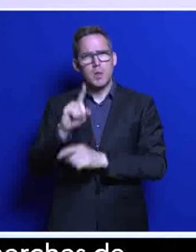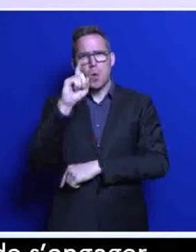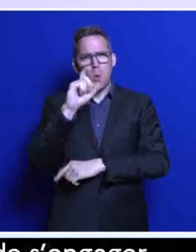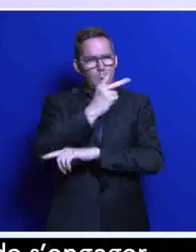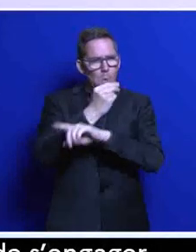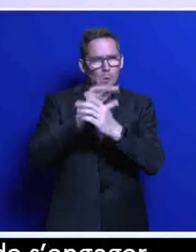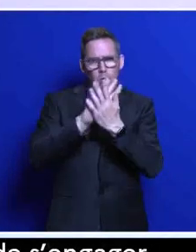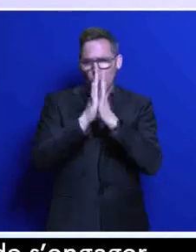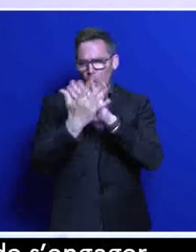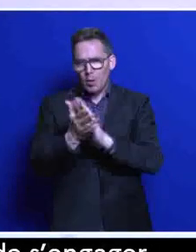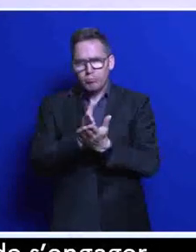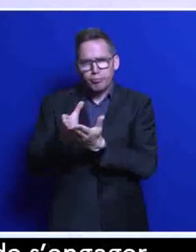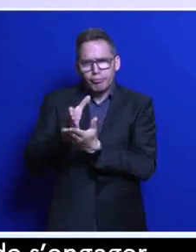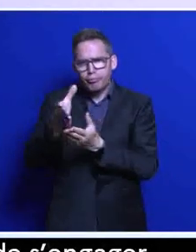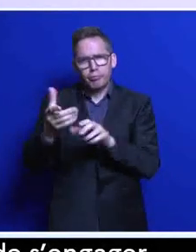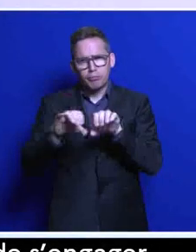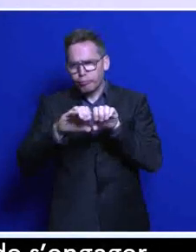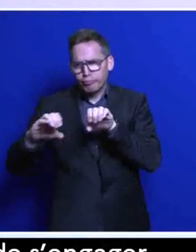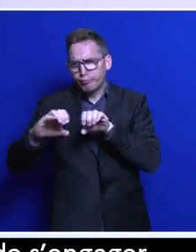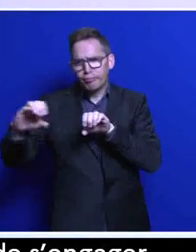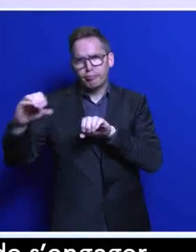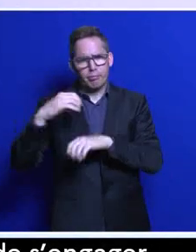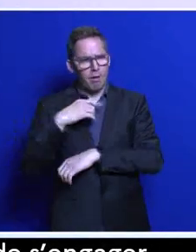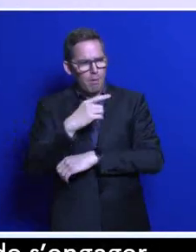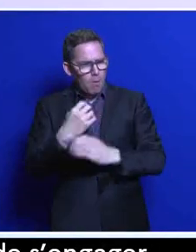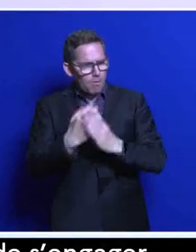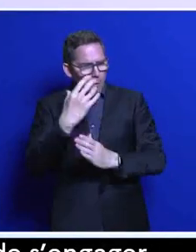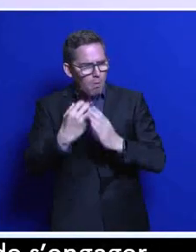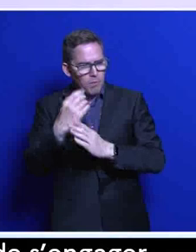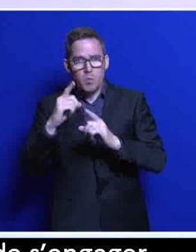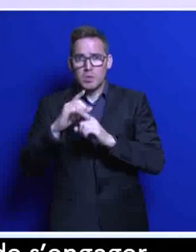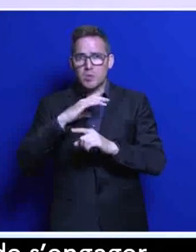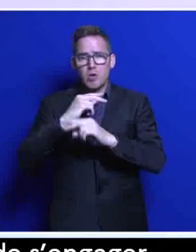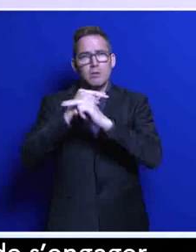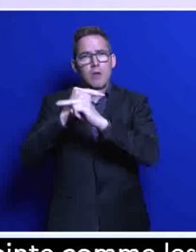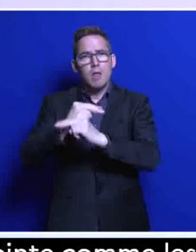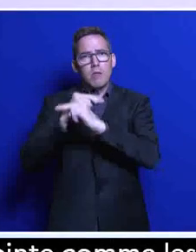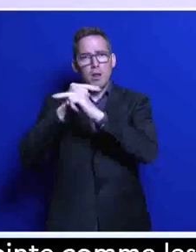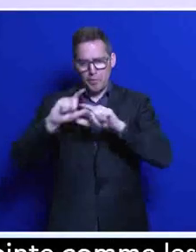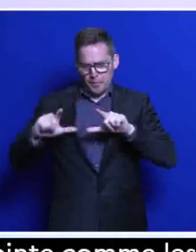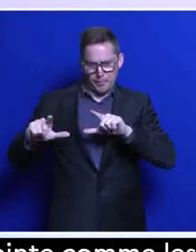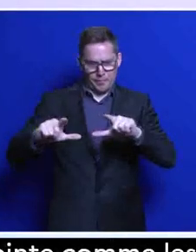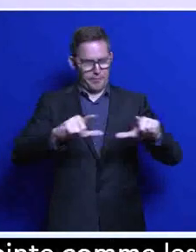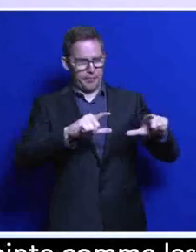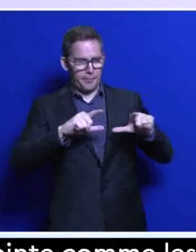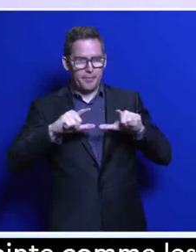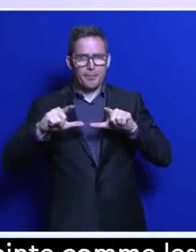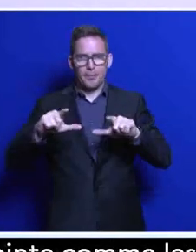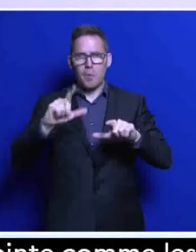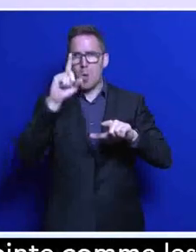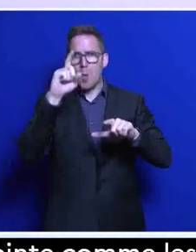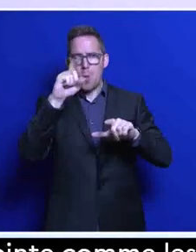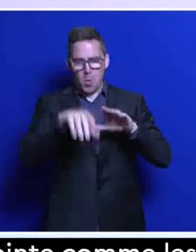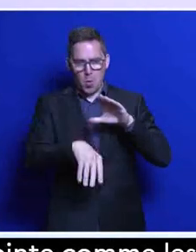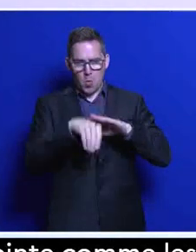de techniques d'irrigation avec des observations satellites qui permettent de mesurer le mieux possible là où l'irrigation peut être